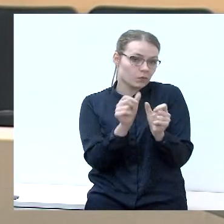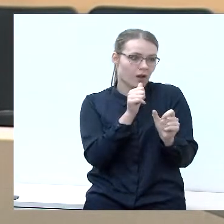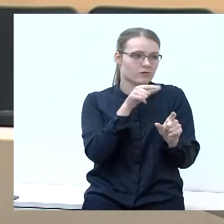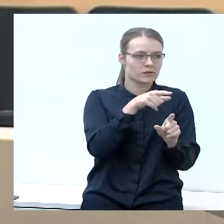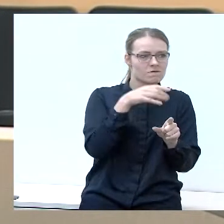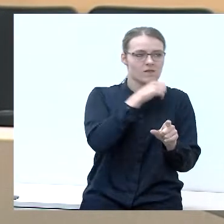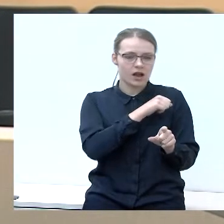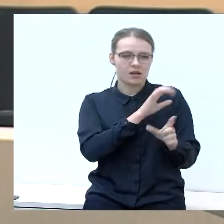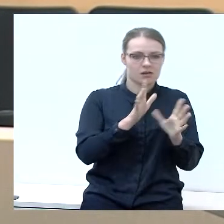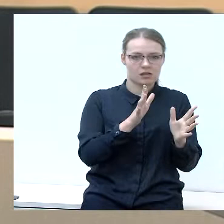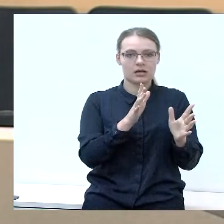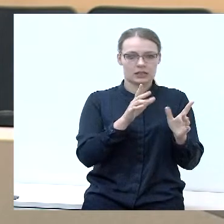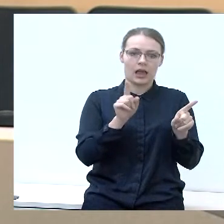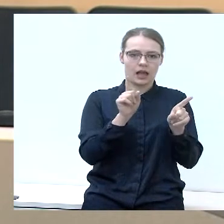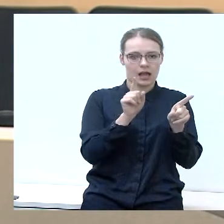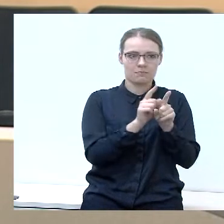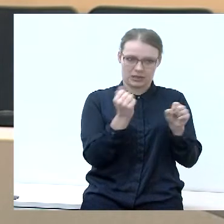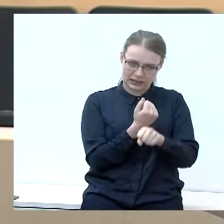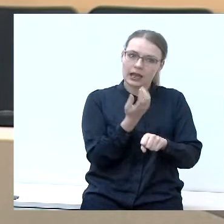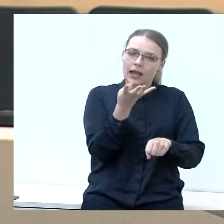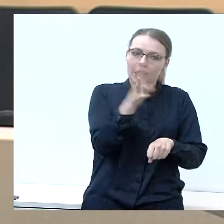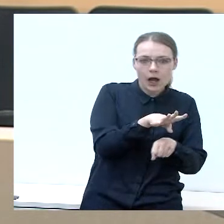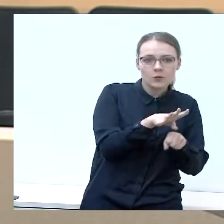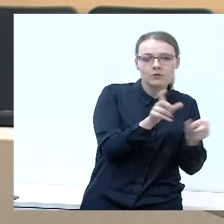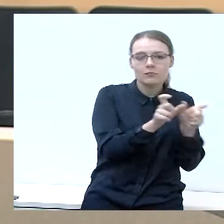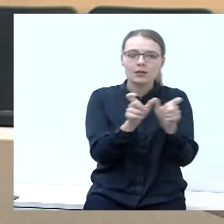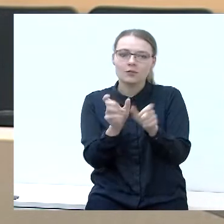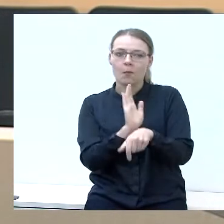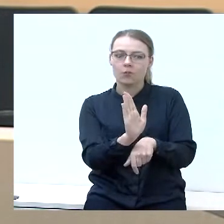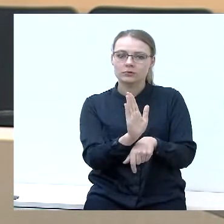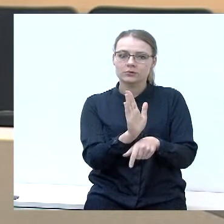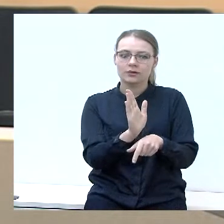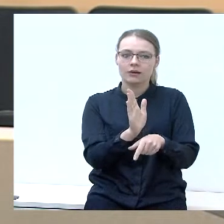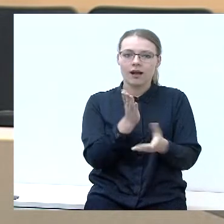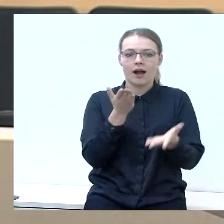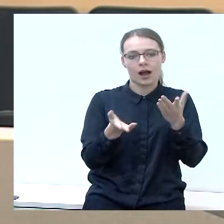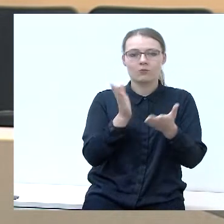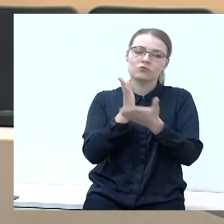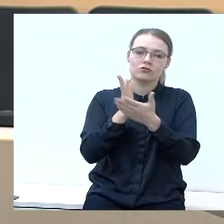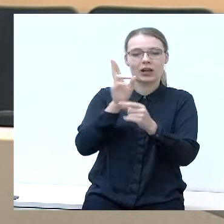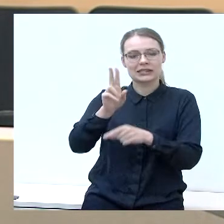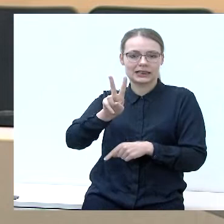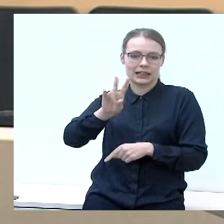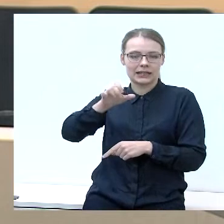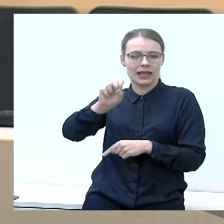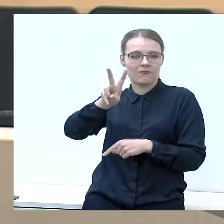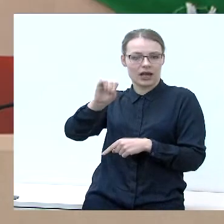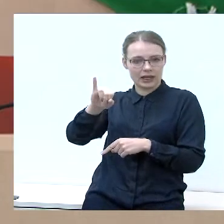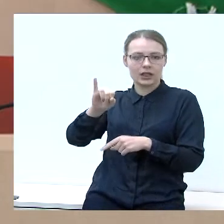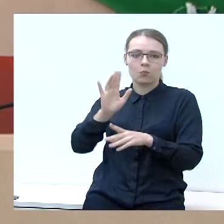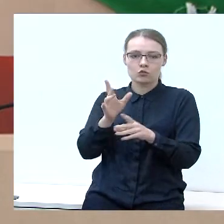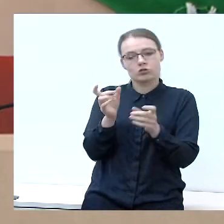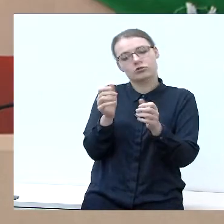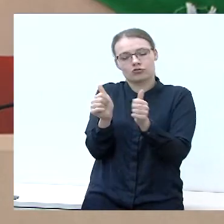plėšikauti, jūs padarysit salgės, kad būtų ketrios. Ar yra ūkinikas, kuris susima javais? Jam šalia pastatysite kitą?